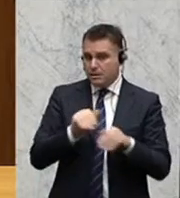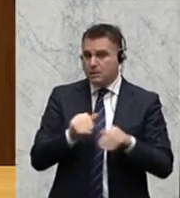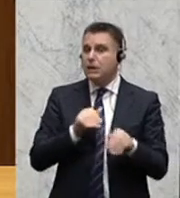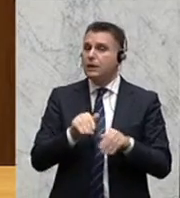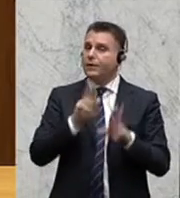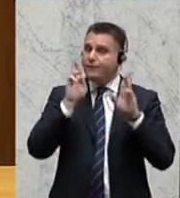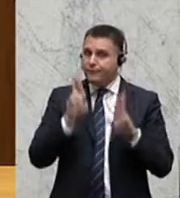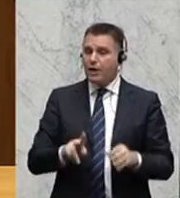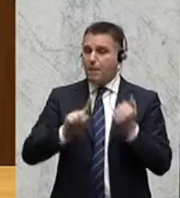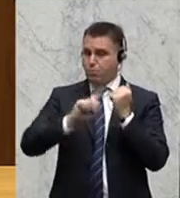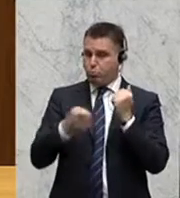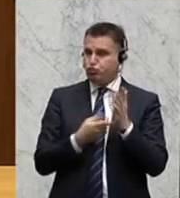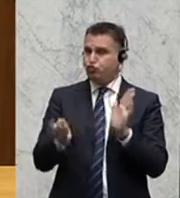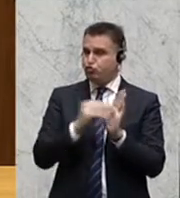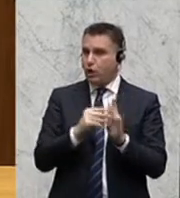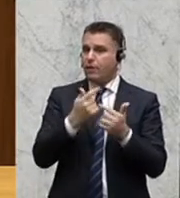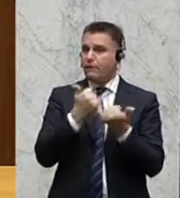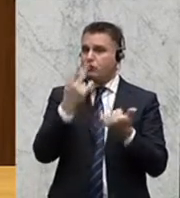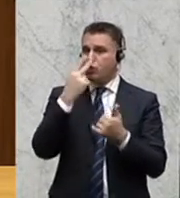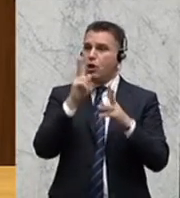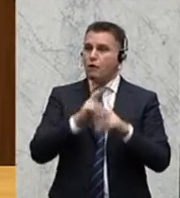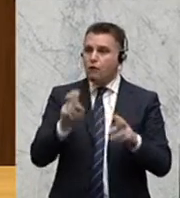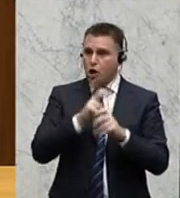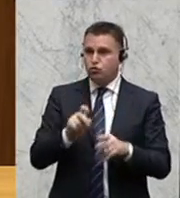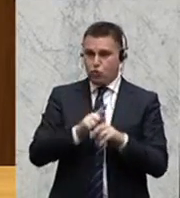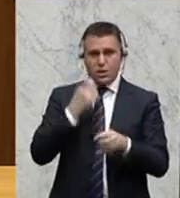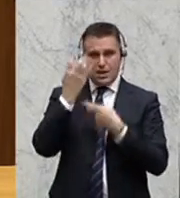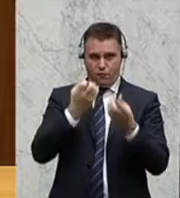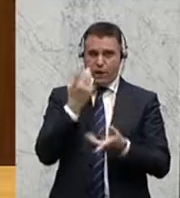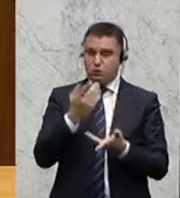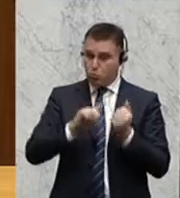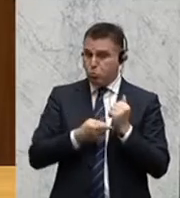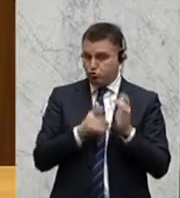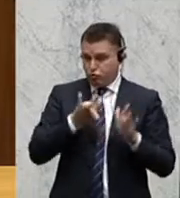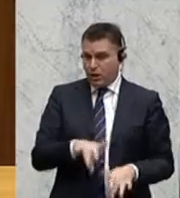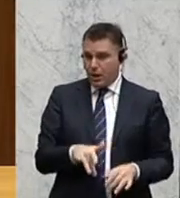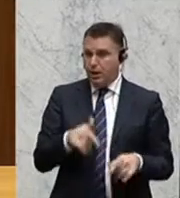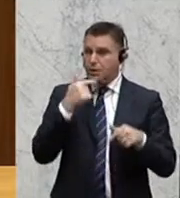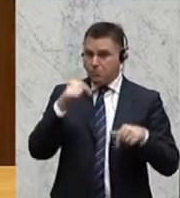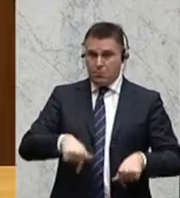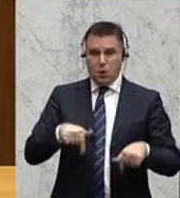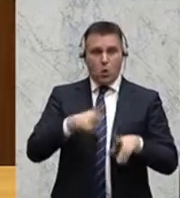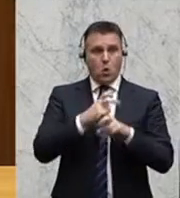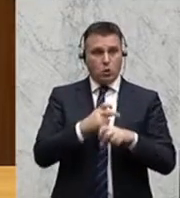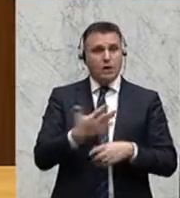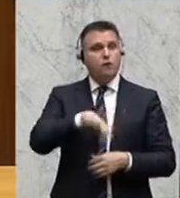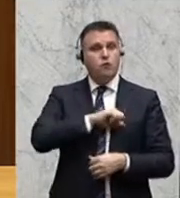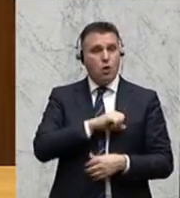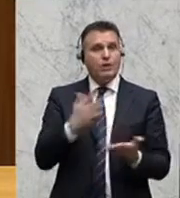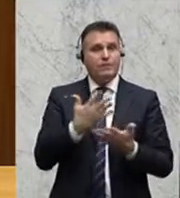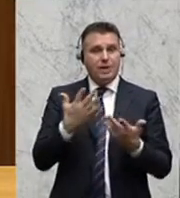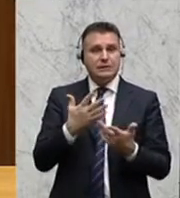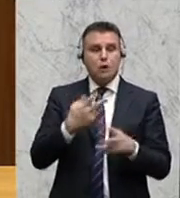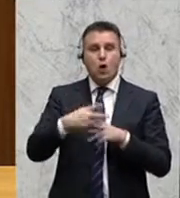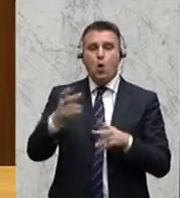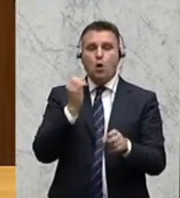einen wesentlichen Budgetposten, auch was die Forschung und die Innovation betrifft. Und unser Rohstoff in diesem Land ist der